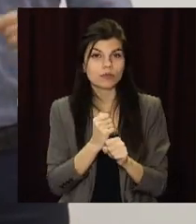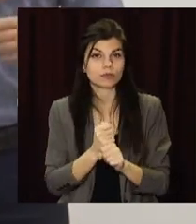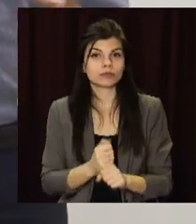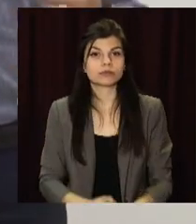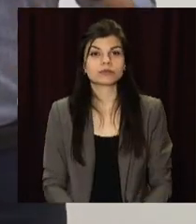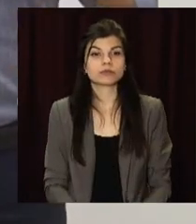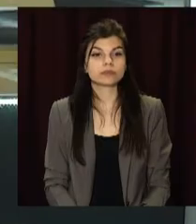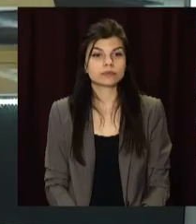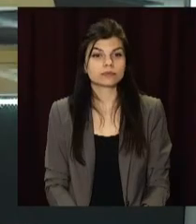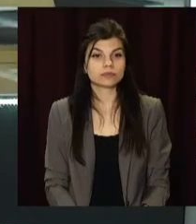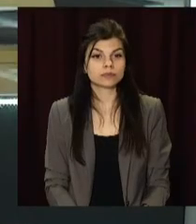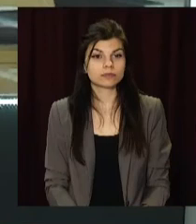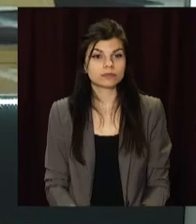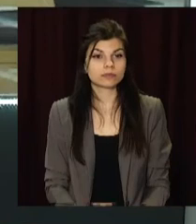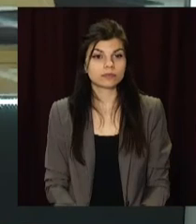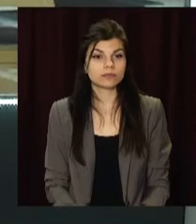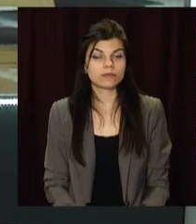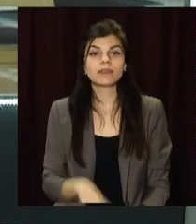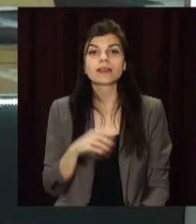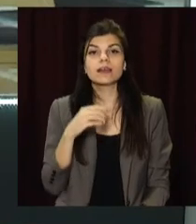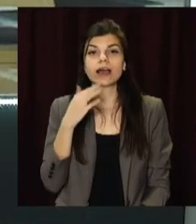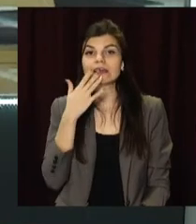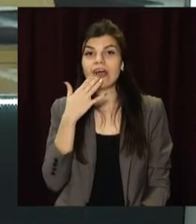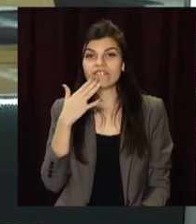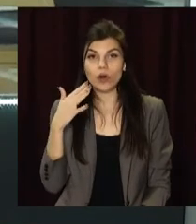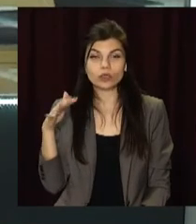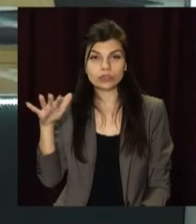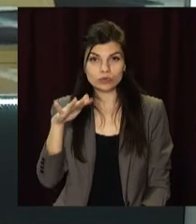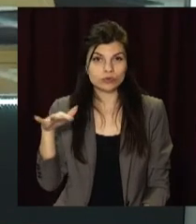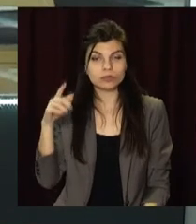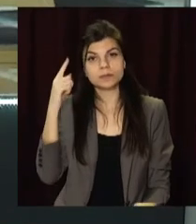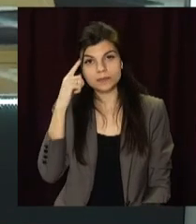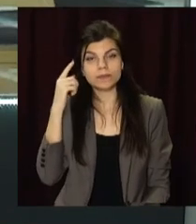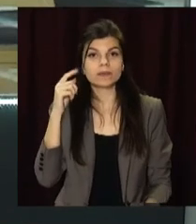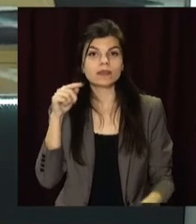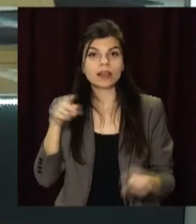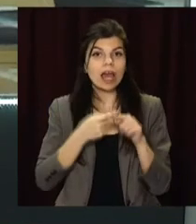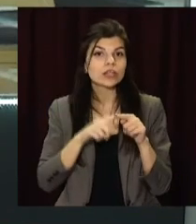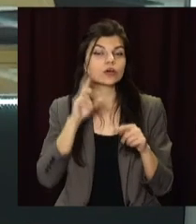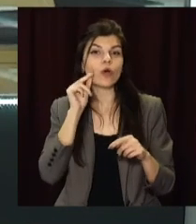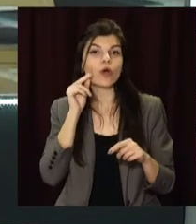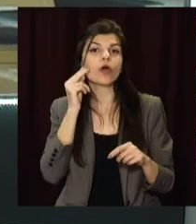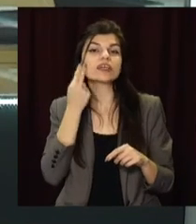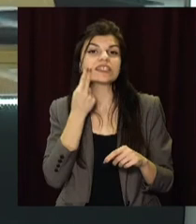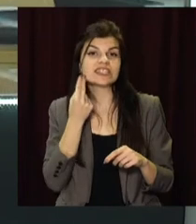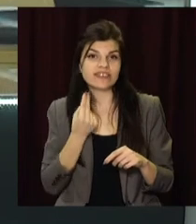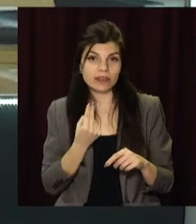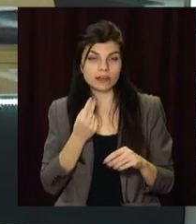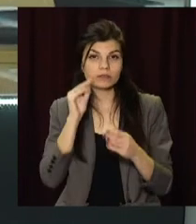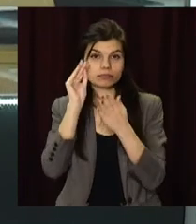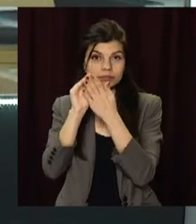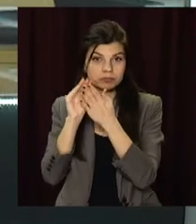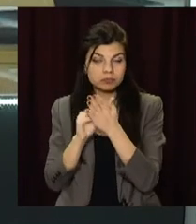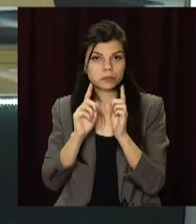спільної роботи. Євросоюз вів темно-червоні зони ковід-19. Цей колір застосовуватимуть в районах, де вірус циркулює на